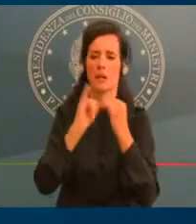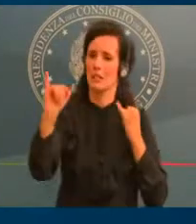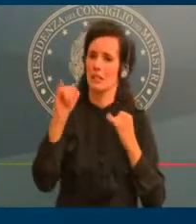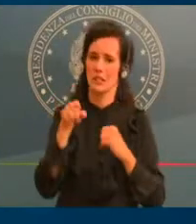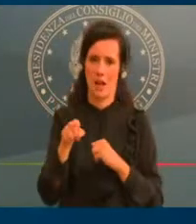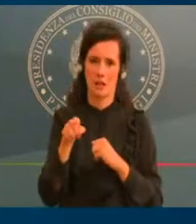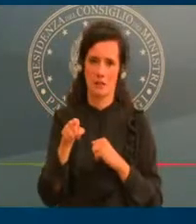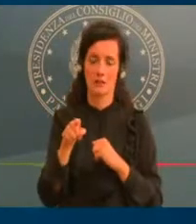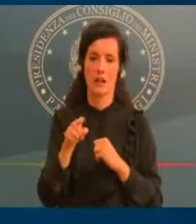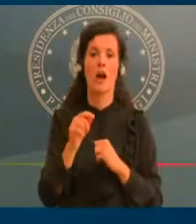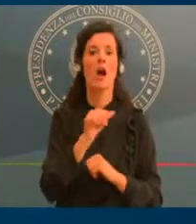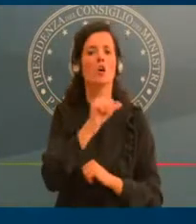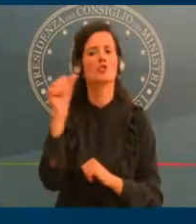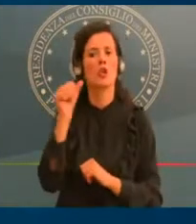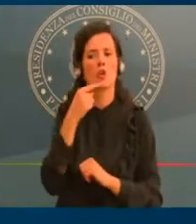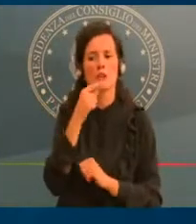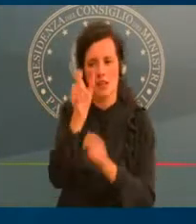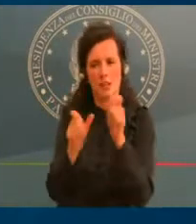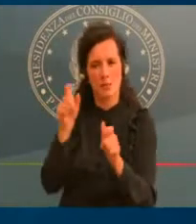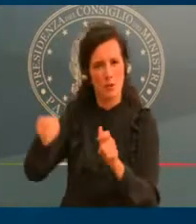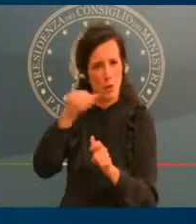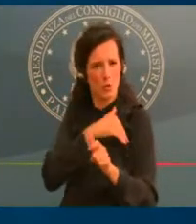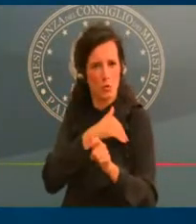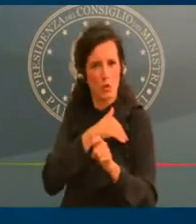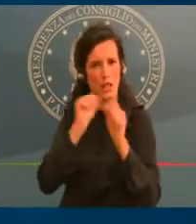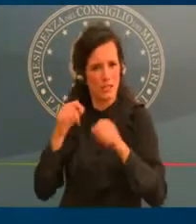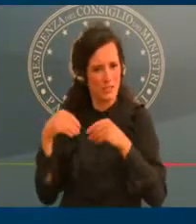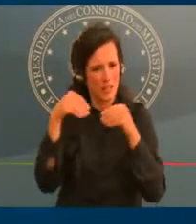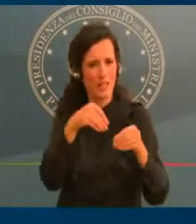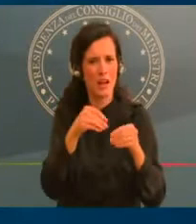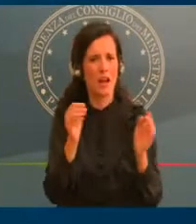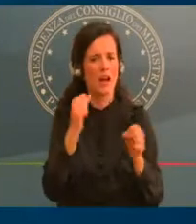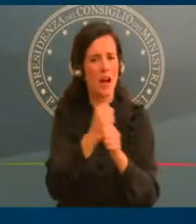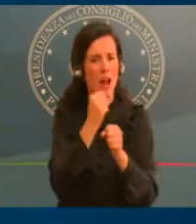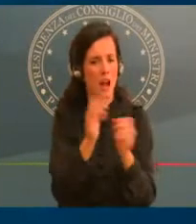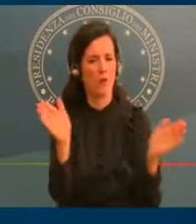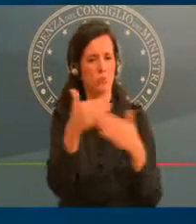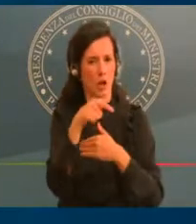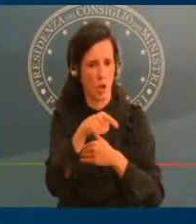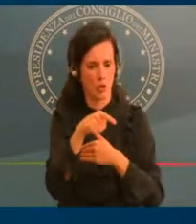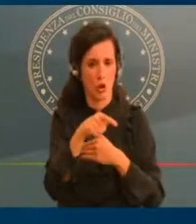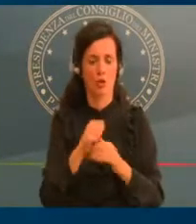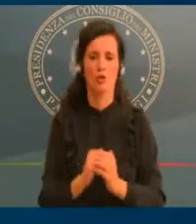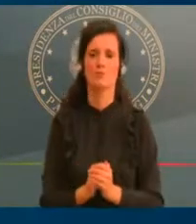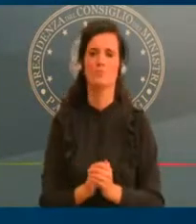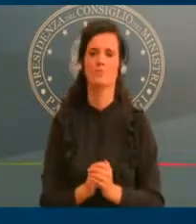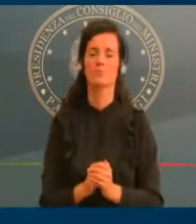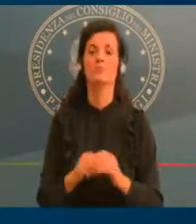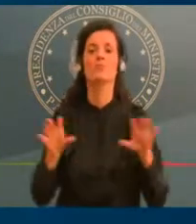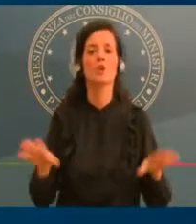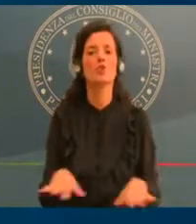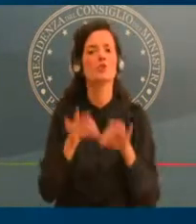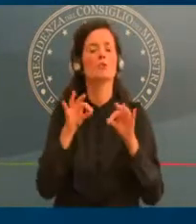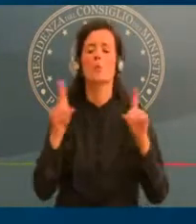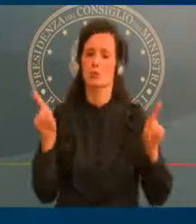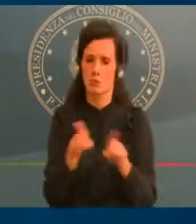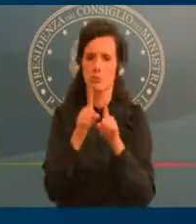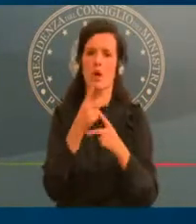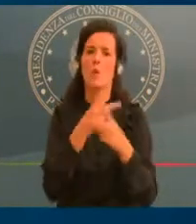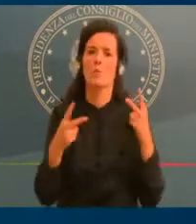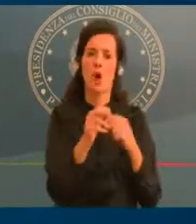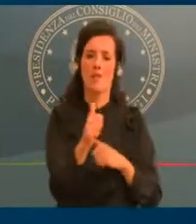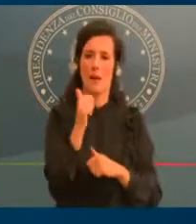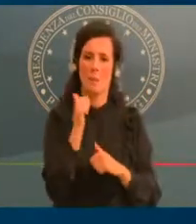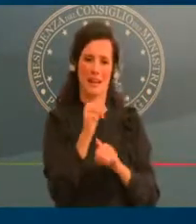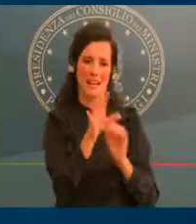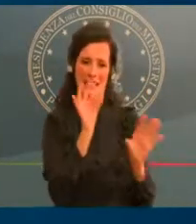sospese tutte le prove preselettive, le prove scritte, che si svolgono in presenza per concorsi pubblici e privati